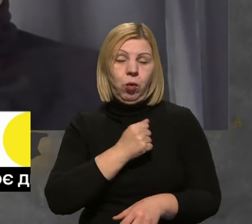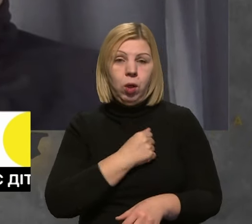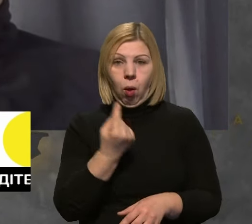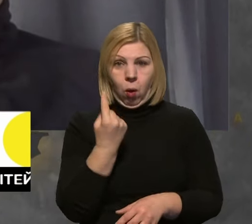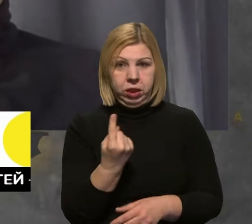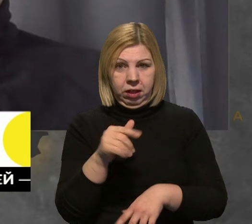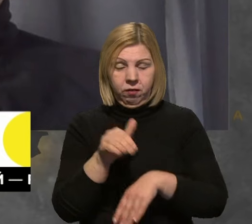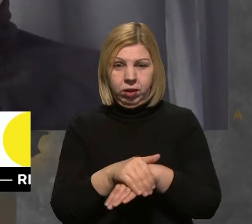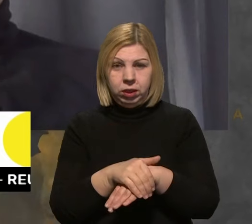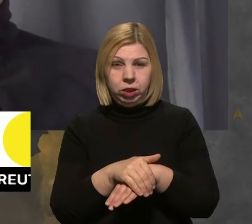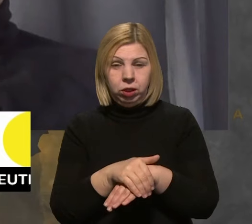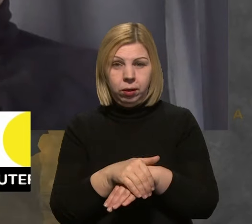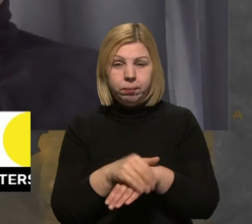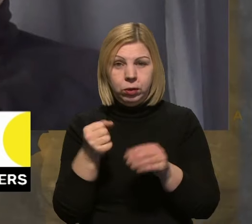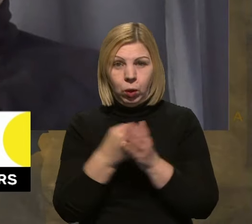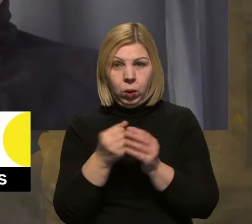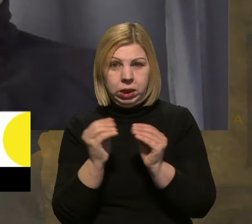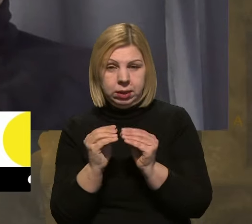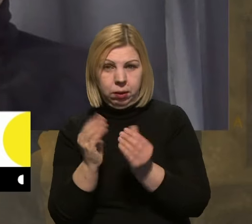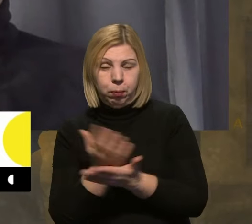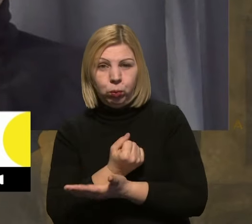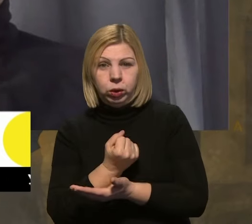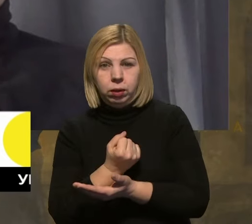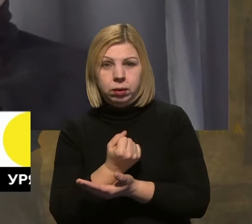фактично до десяти, так виходить?